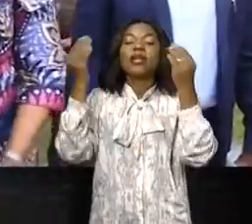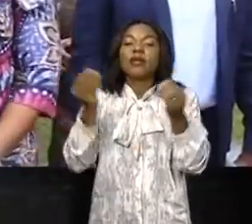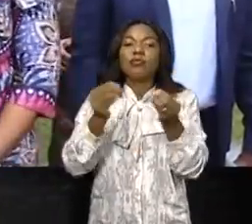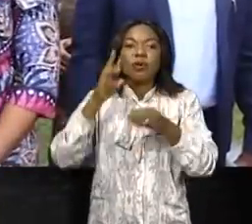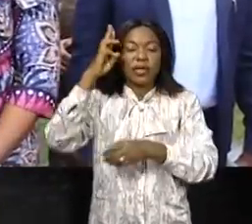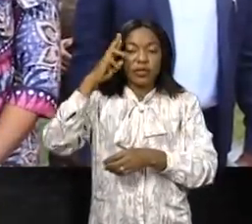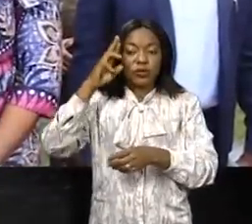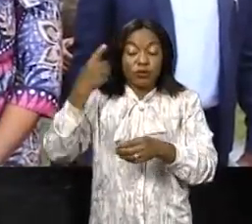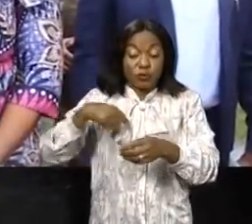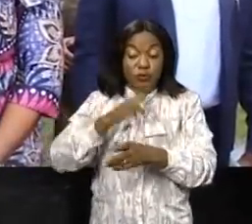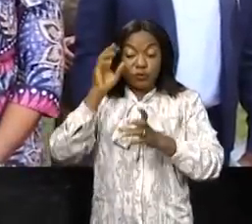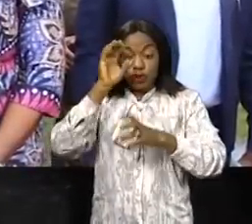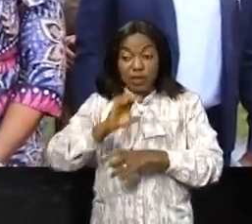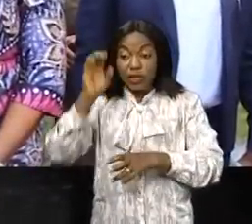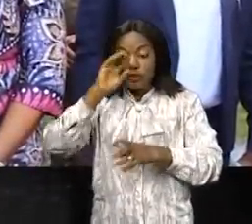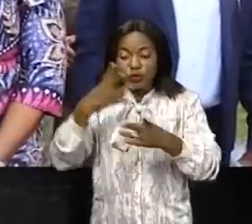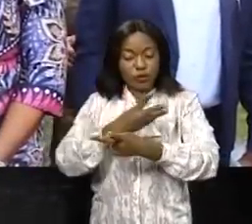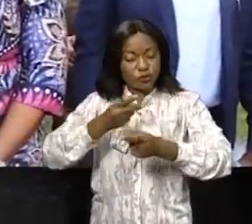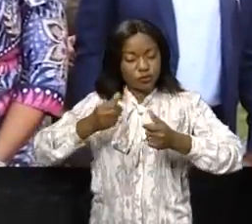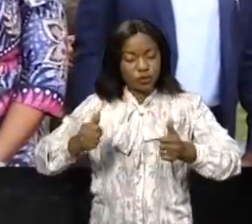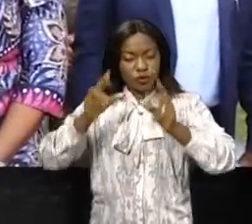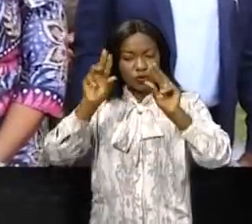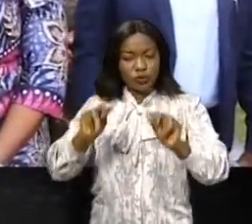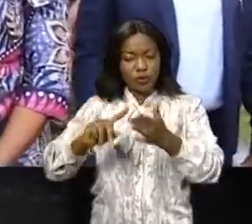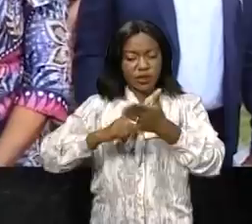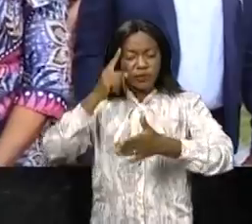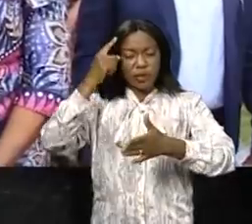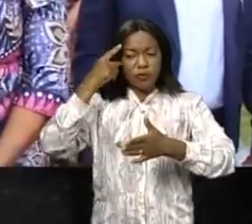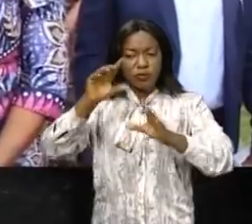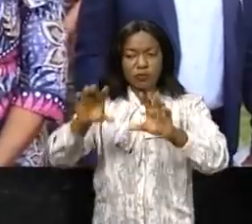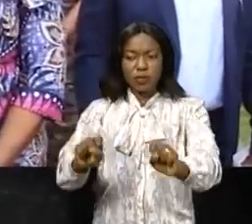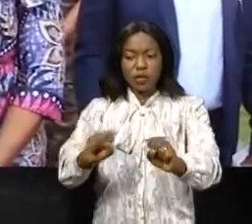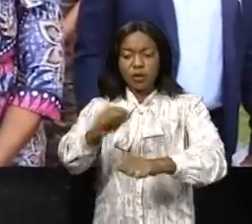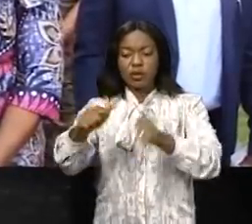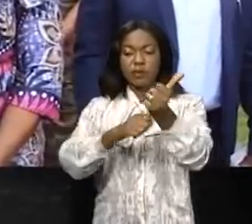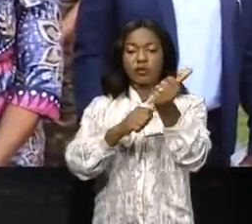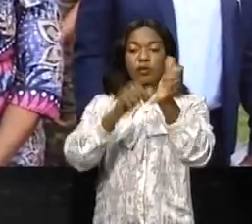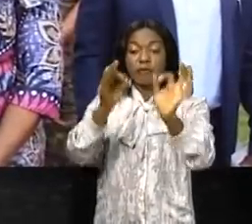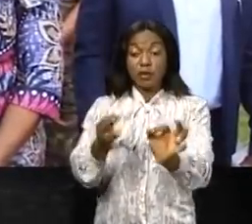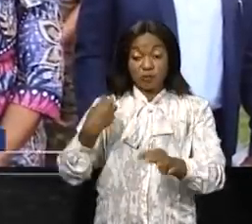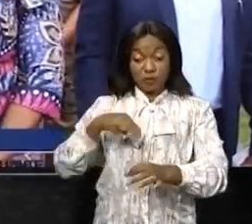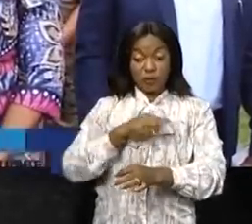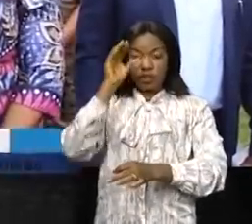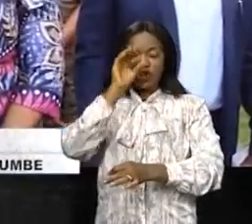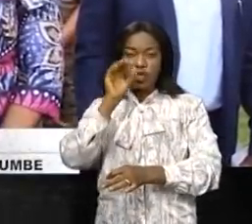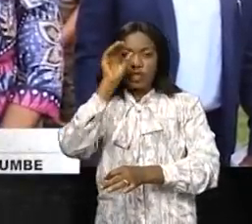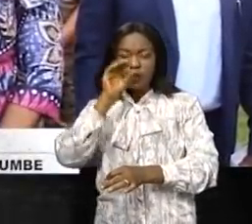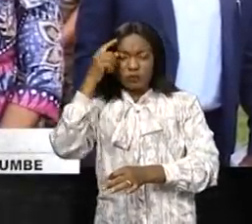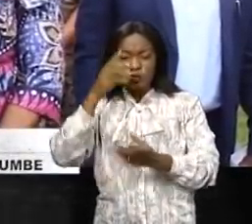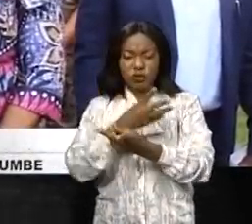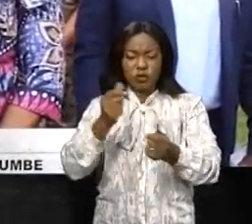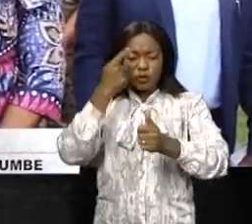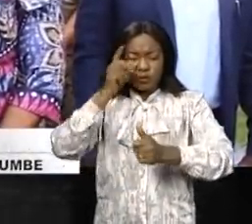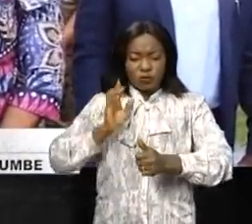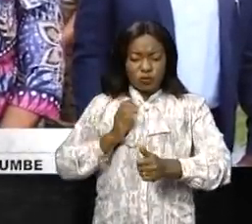nous sommes en train de chercher des solutions, non seulement pour traquer, mais nous sommes aussi venus chercher la solution pour nos